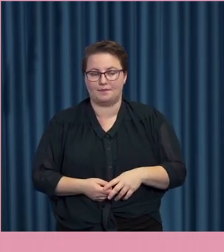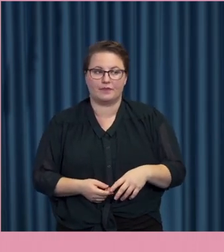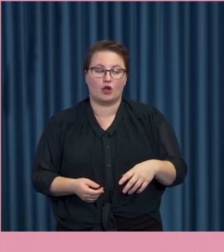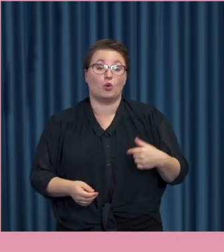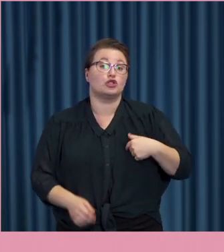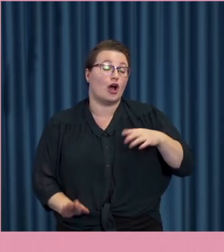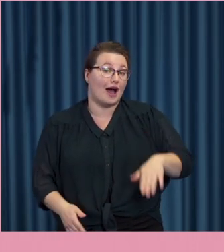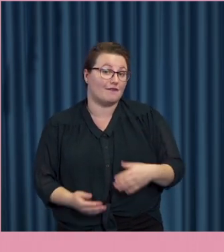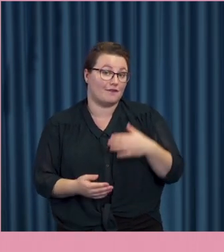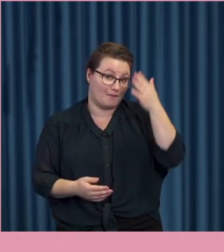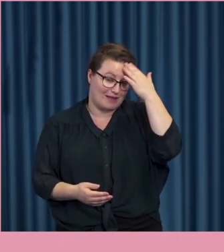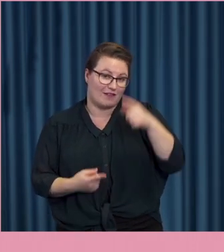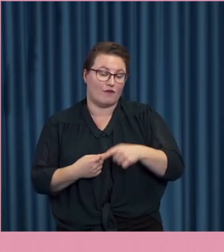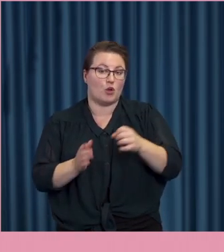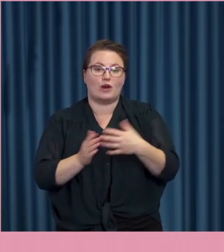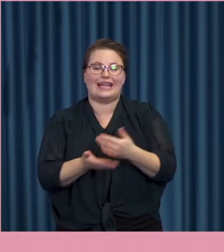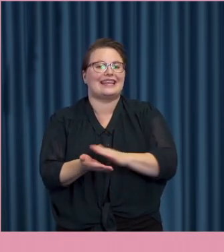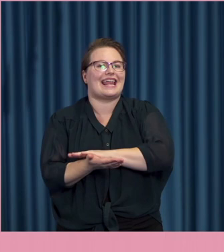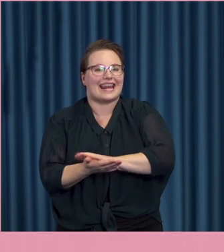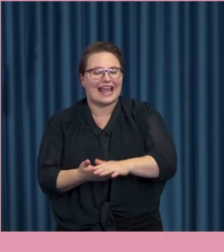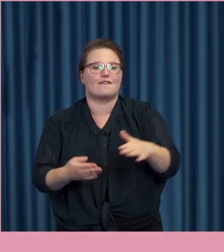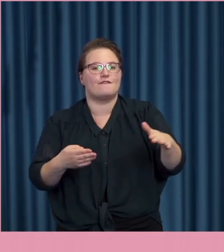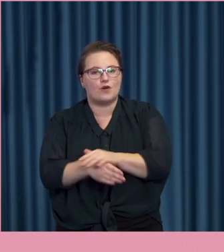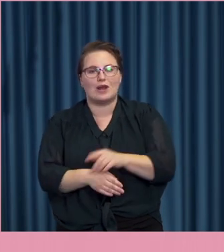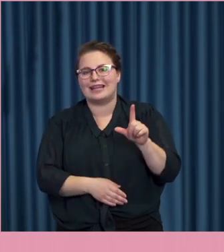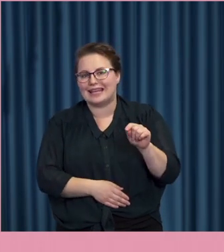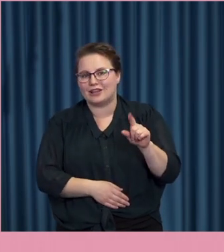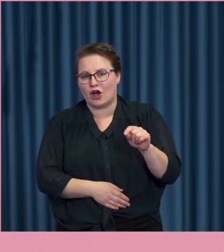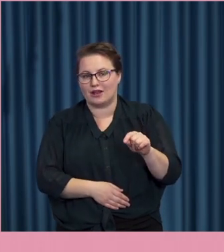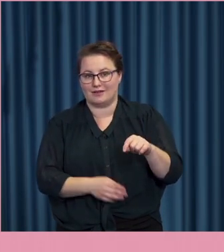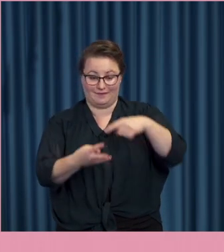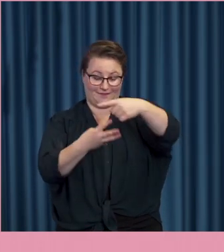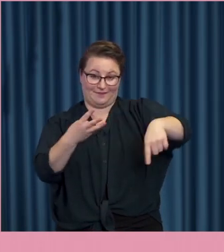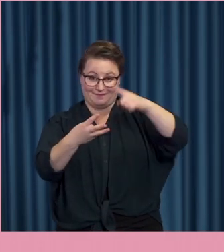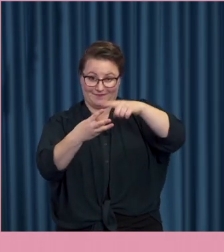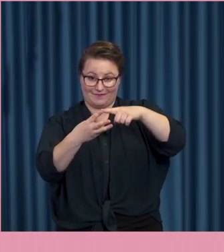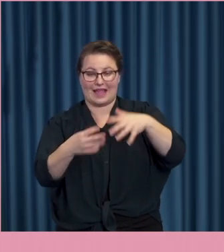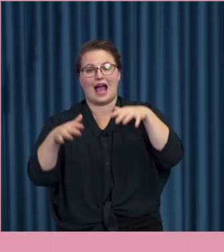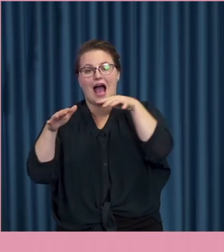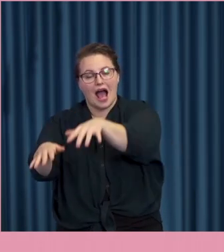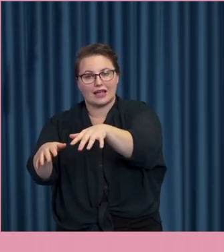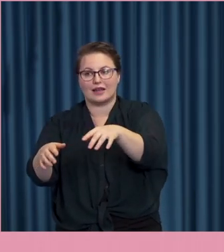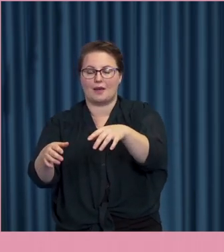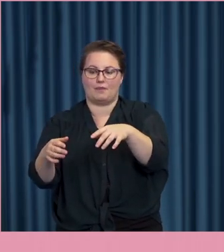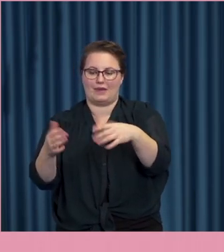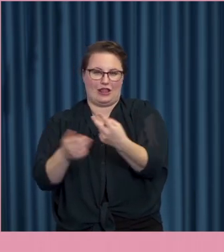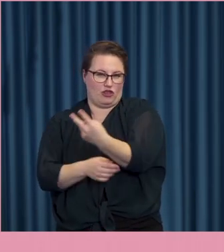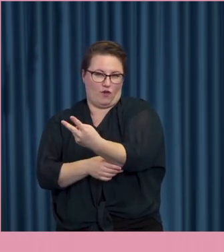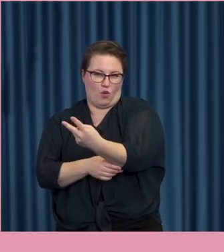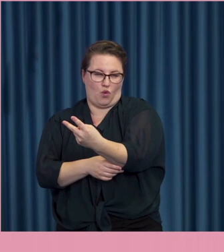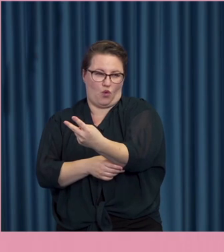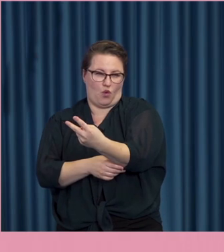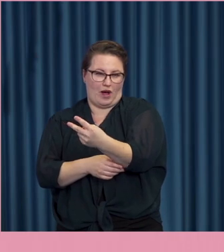medvetet har valt för att de inte är renodlat digitala. I ett av fallen är det angrepp som sker mot två stycken